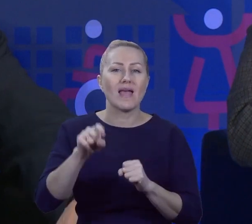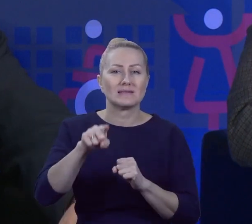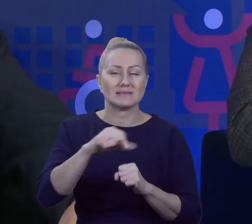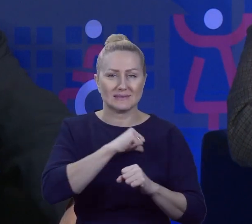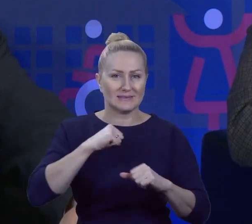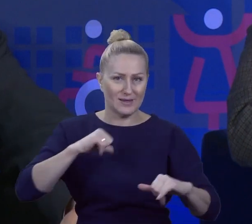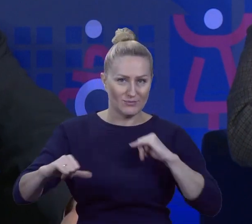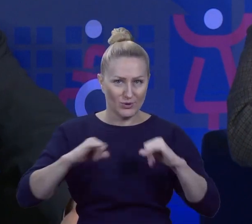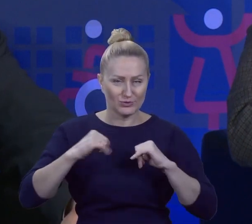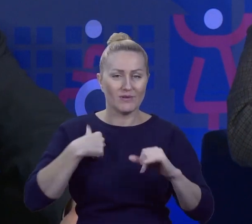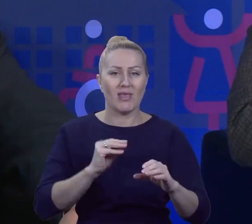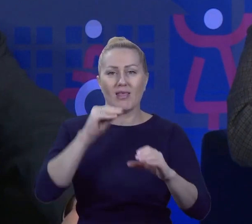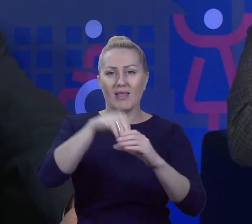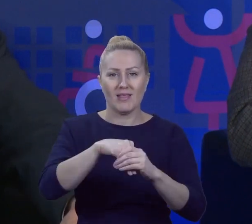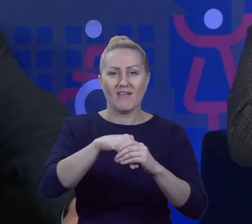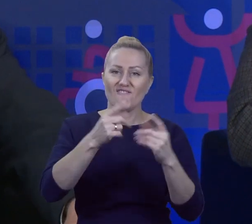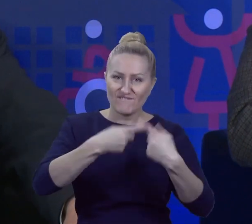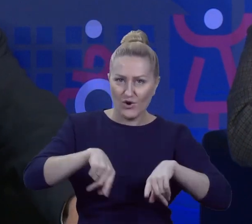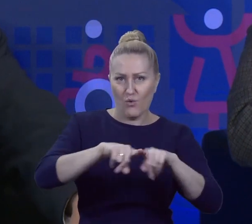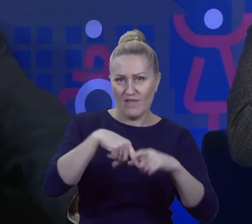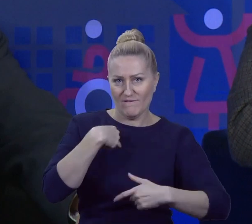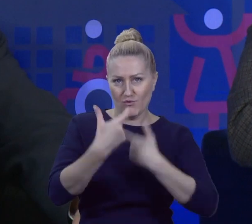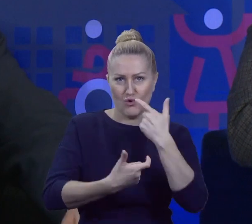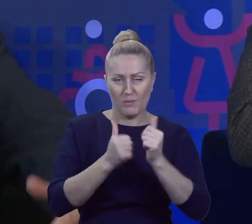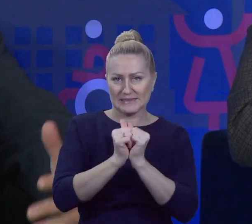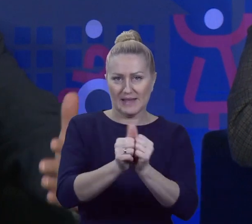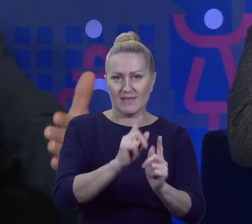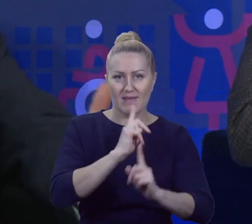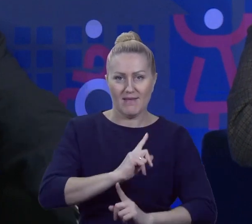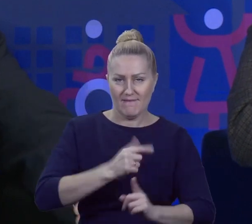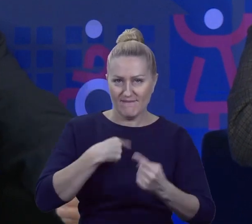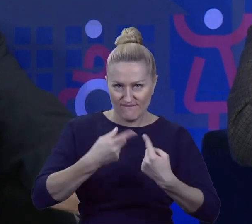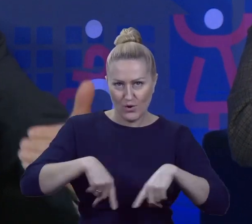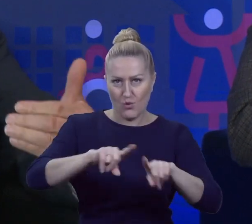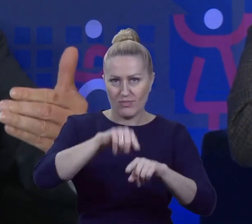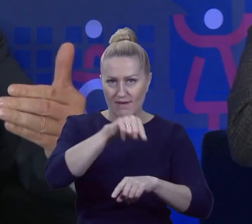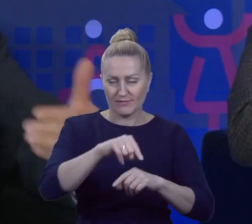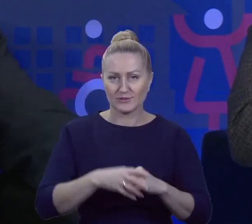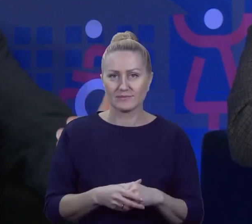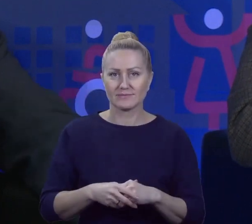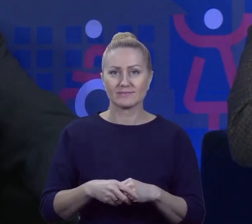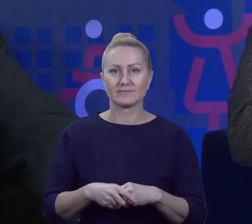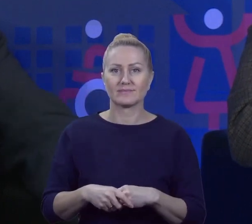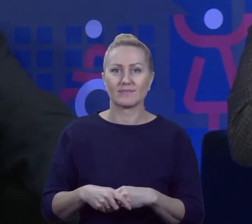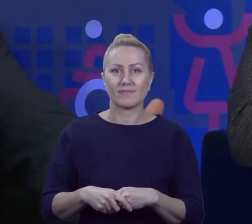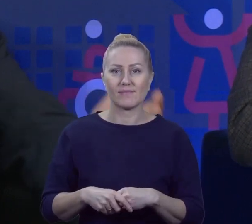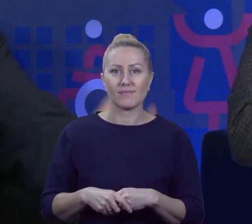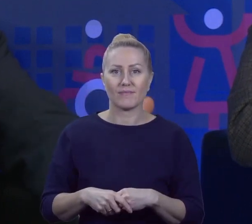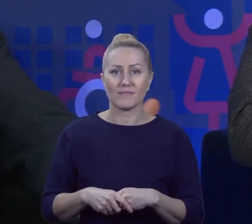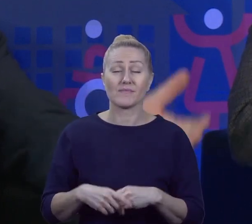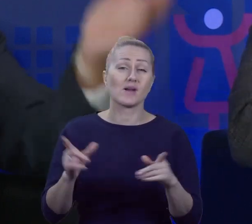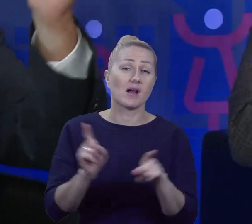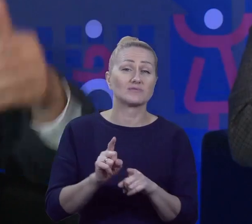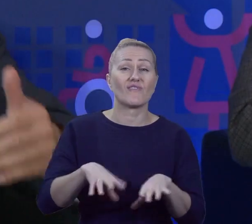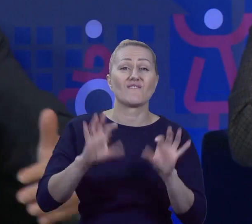funkcję wykonawczą. No i przede wszystkim wybory. No były co